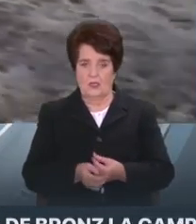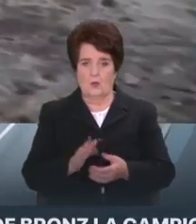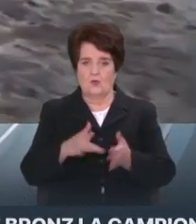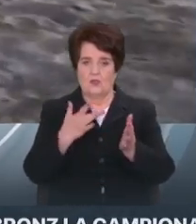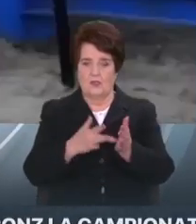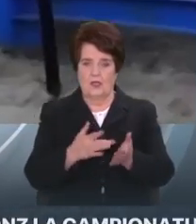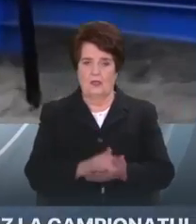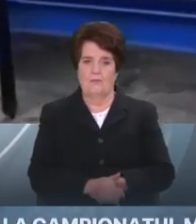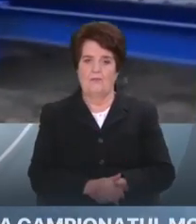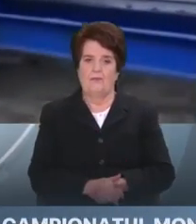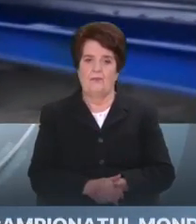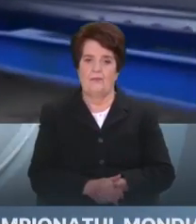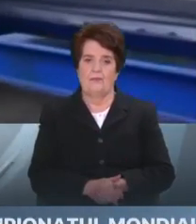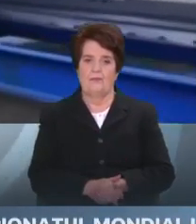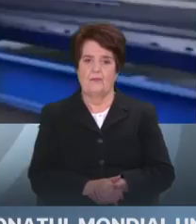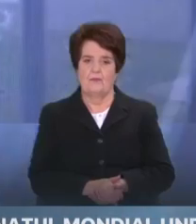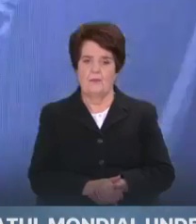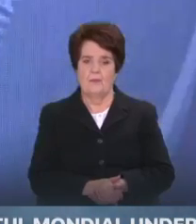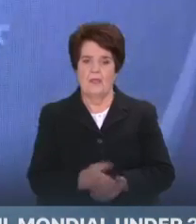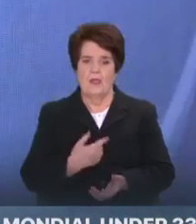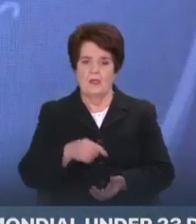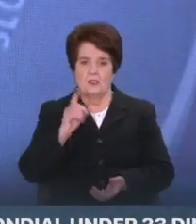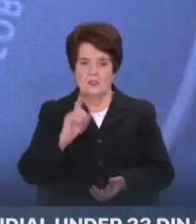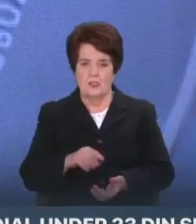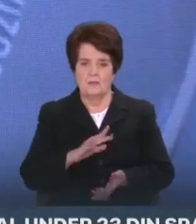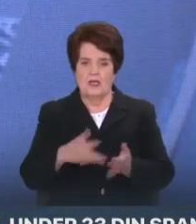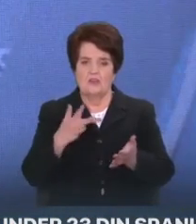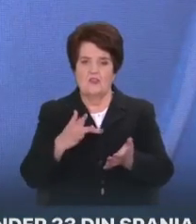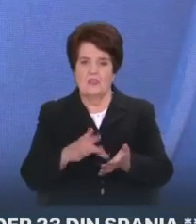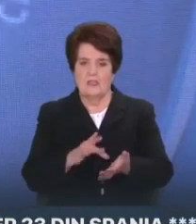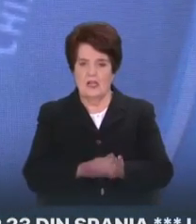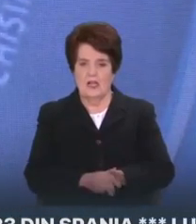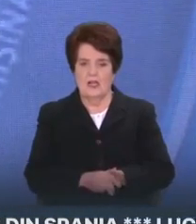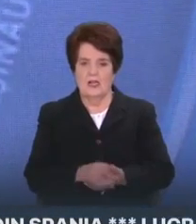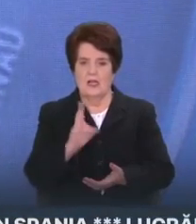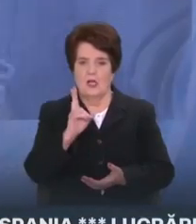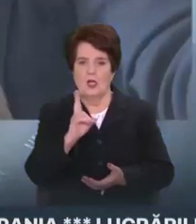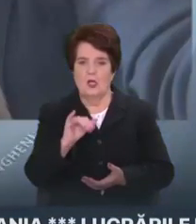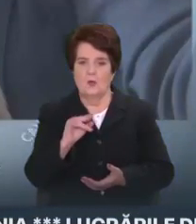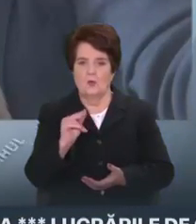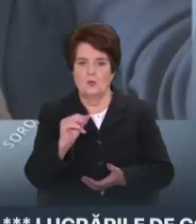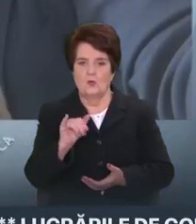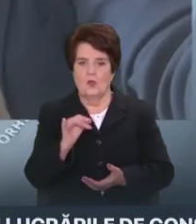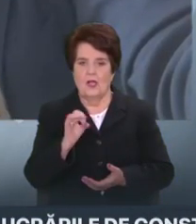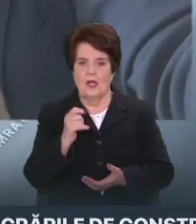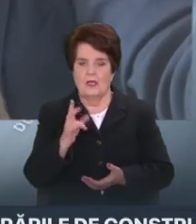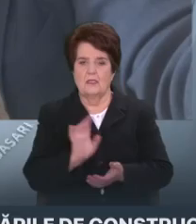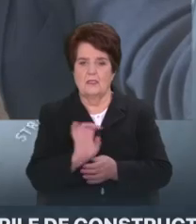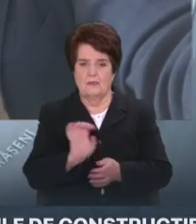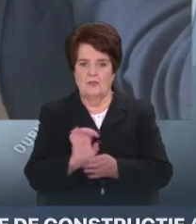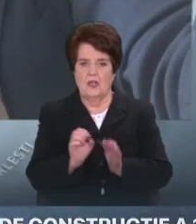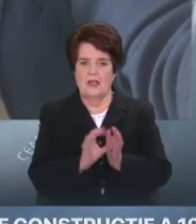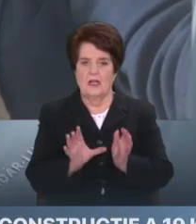Moldovenească. Știm că centrala de la Cuciurgan ar putea să producă energie